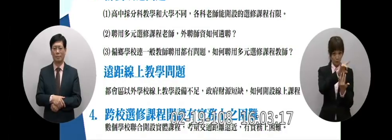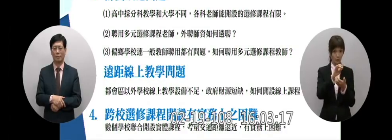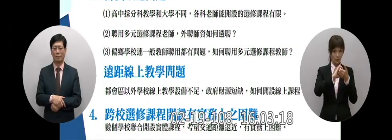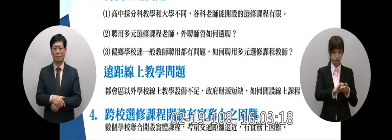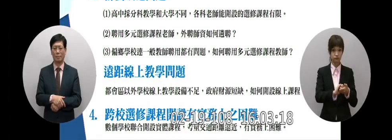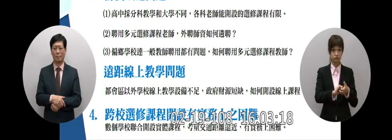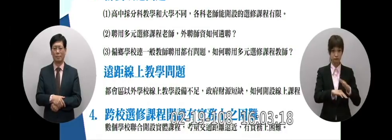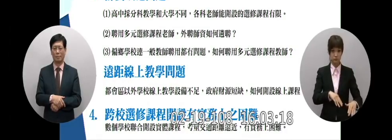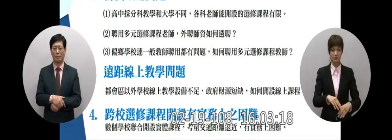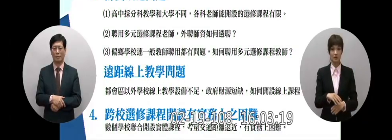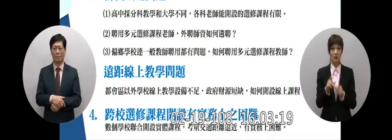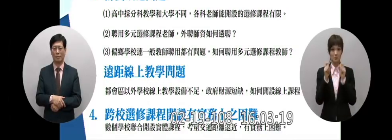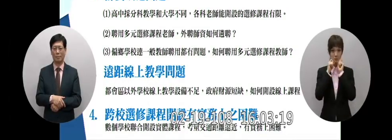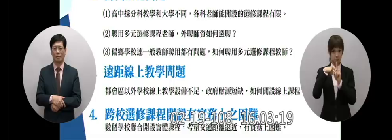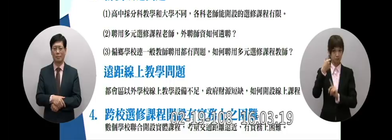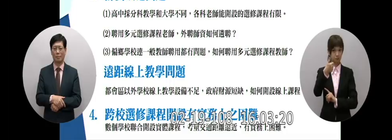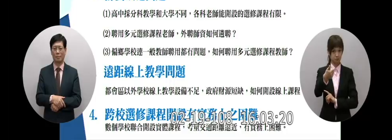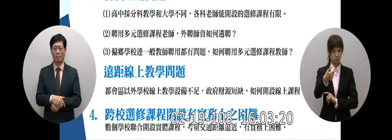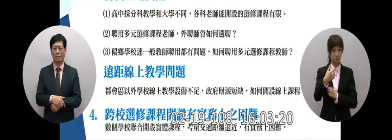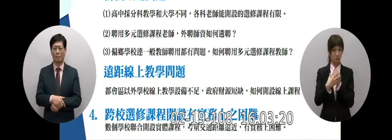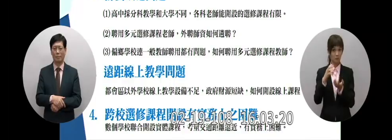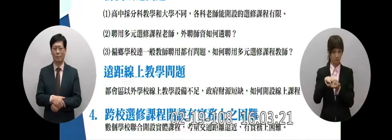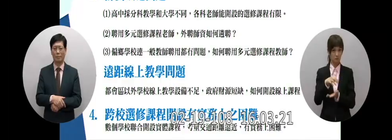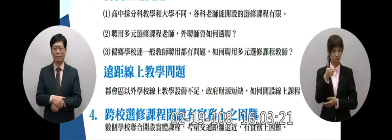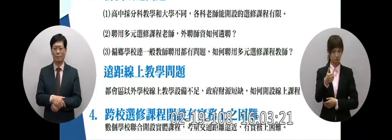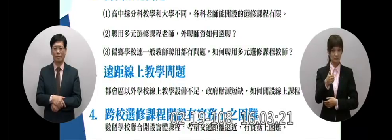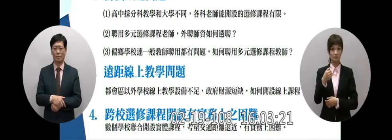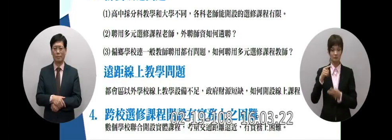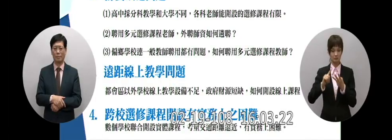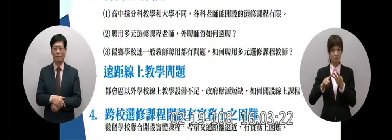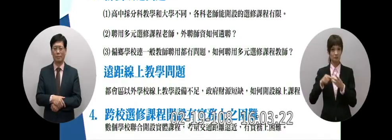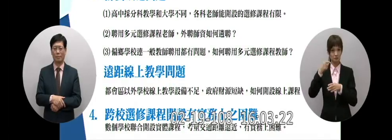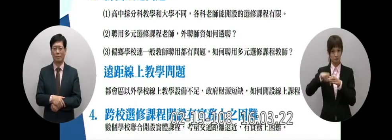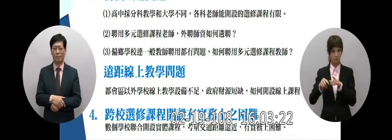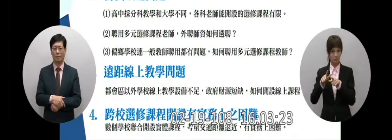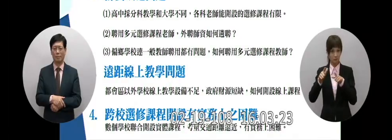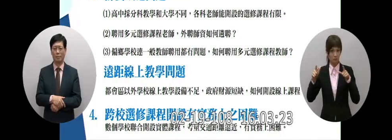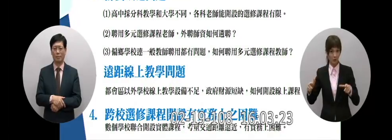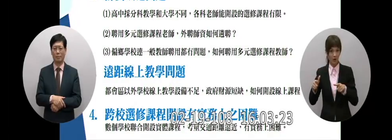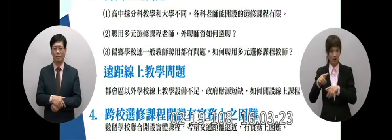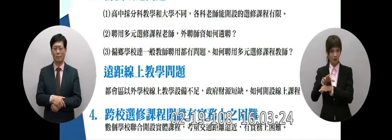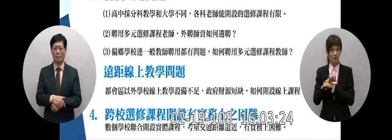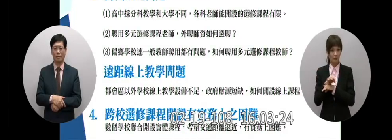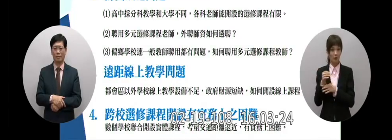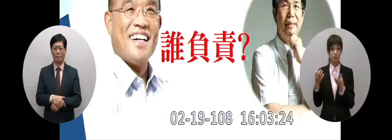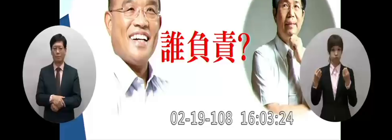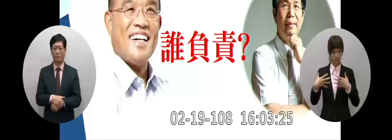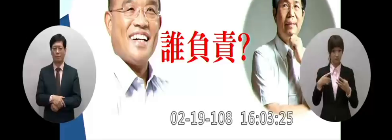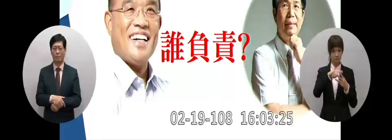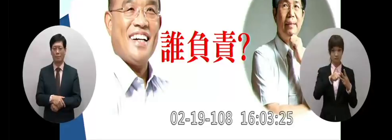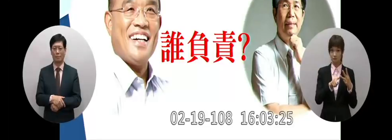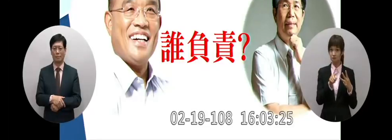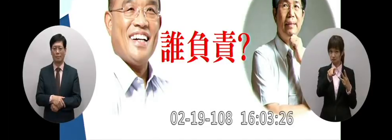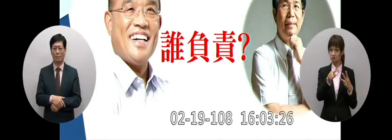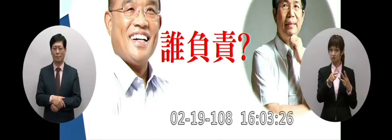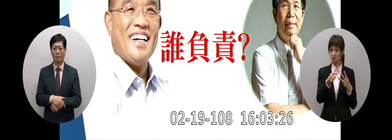品質一定保證加深加廣所有事情都沒有問題你在打包票沒有問題要你會做政治負